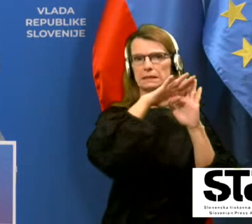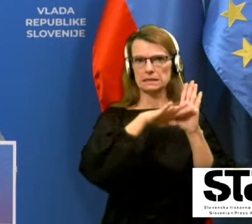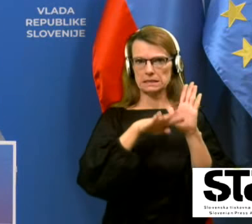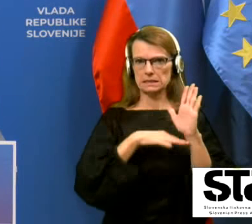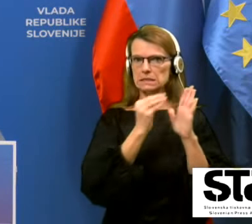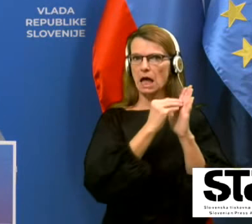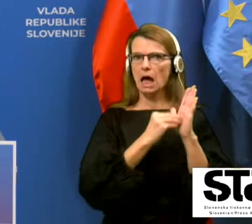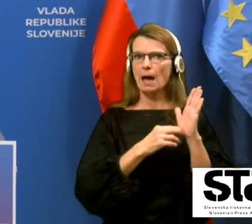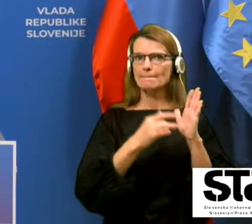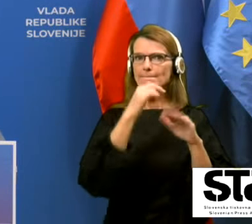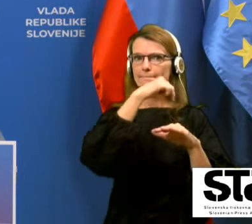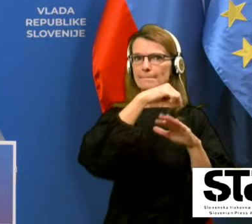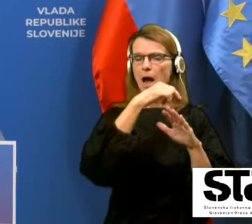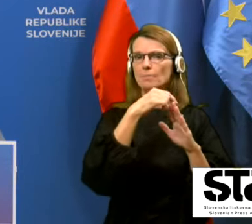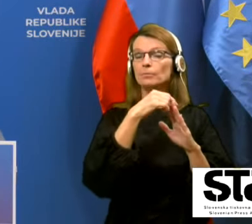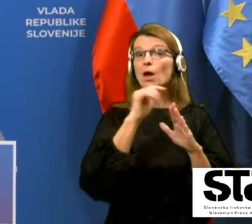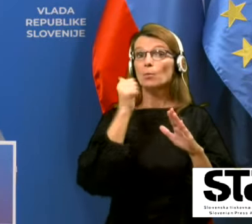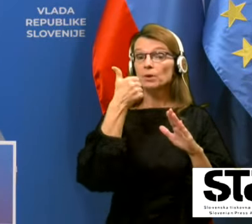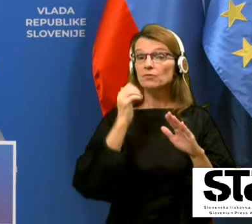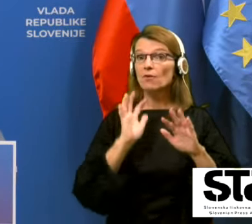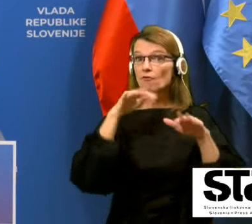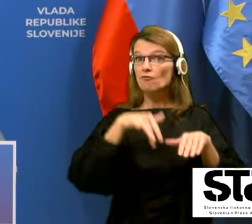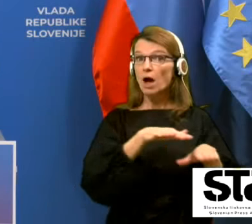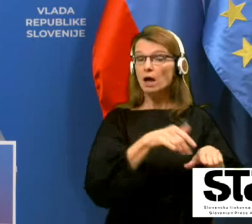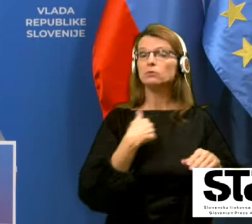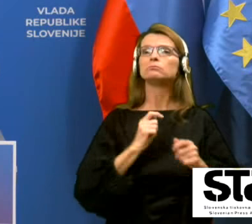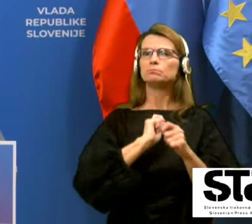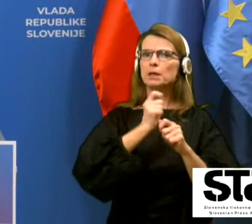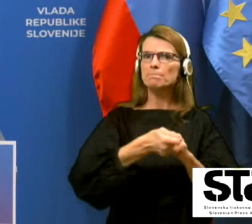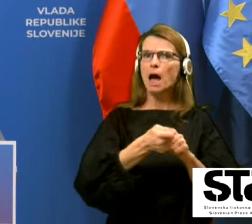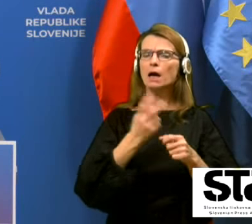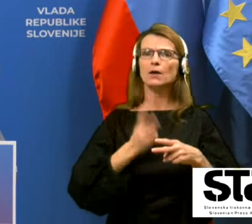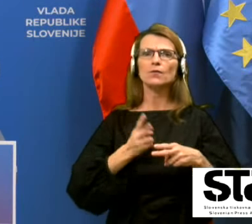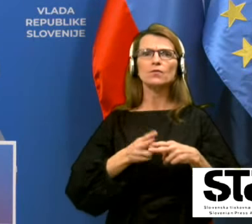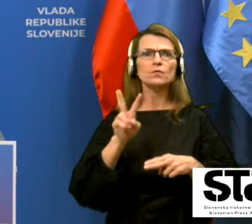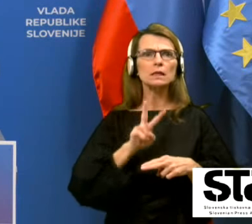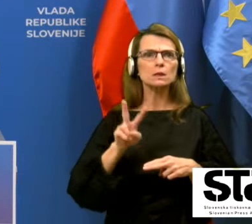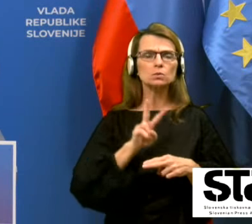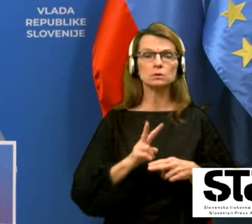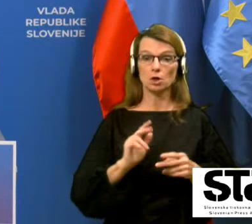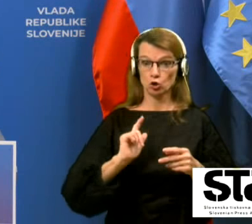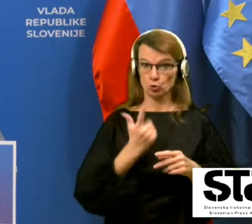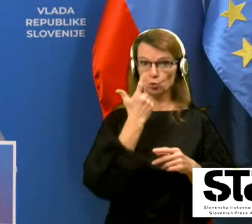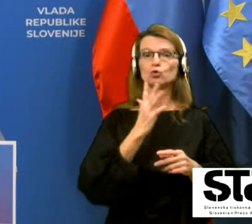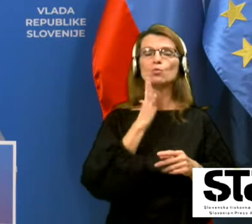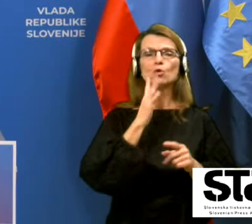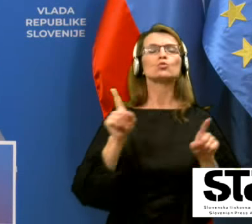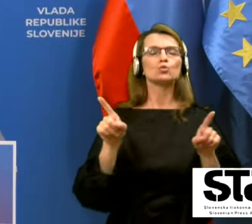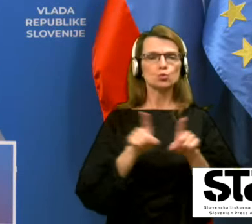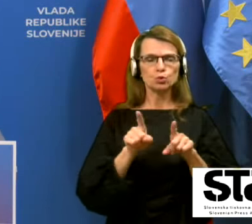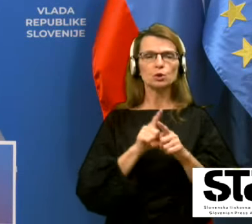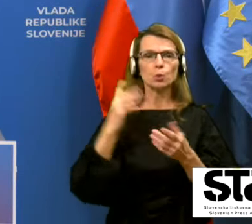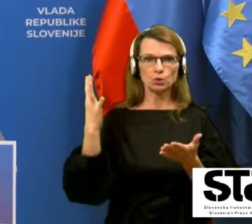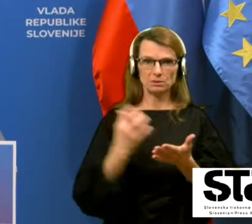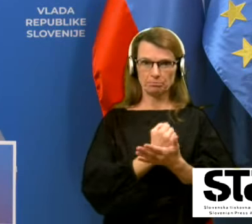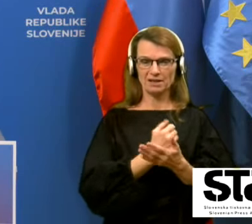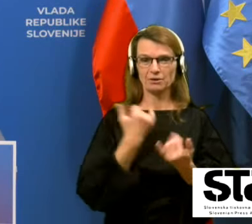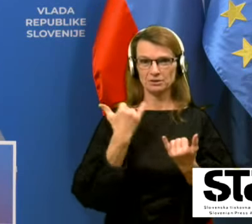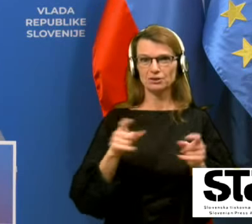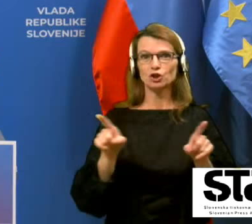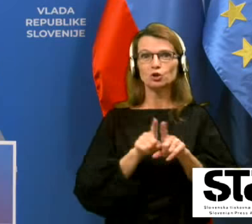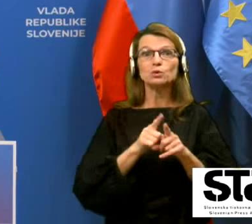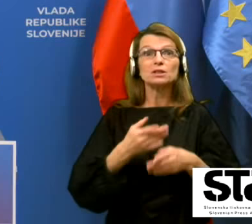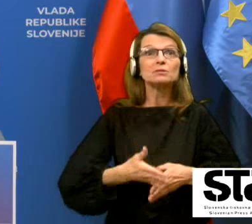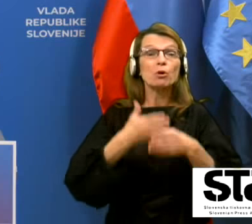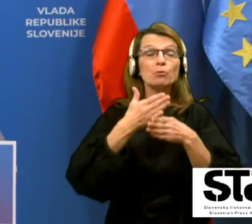V prvem valu smo skupaj zmogli premagati virus in tudi tokrat, drugič, nam bo to uspelo. To pot tudi s pomočjo